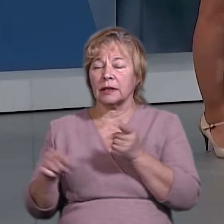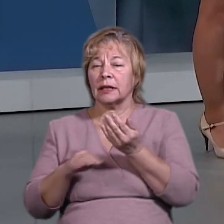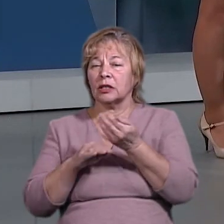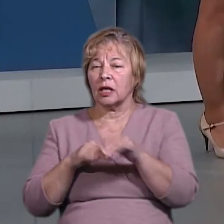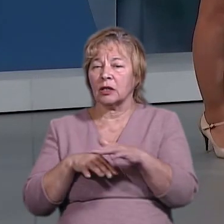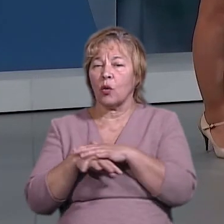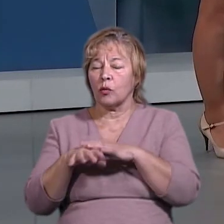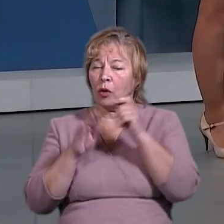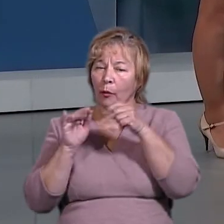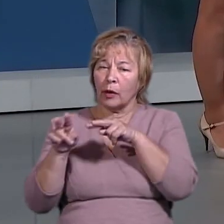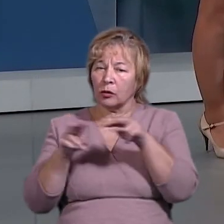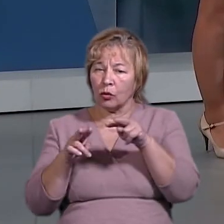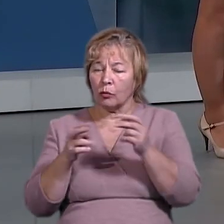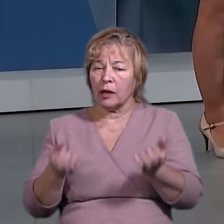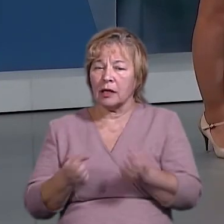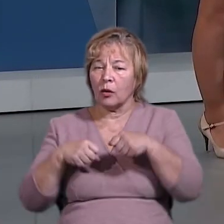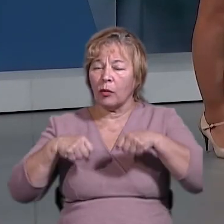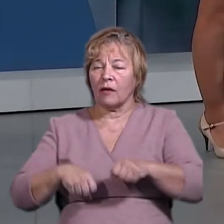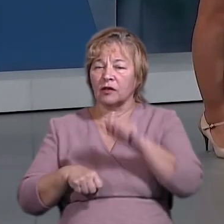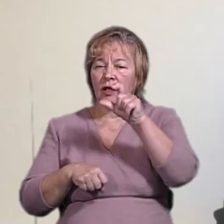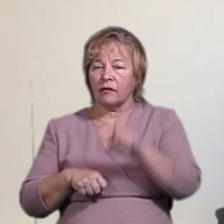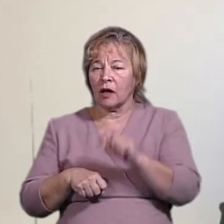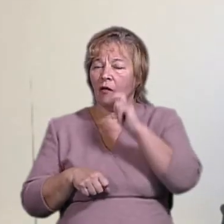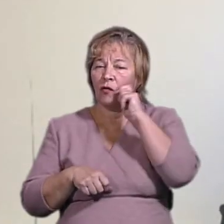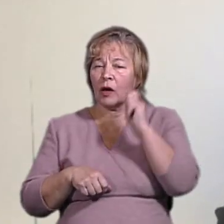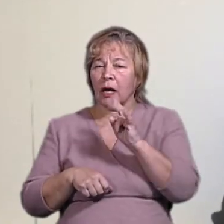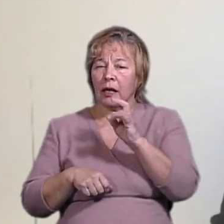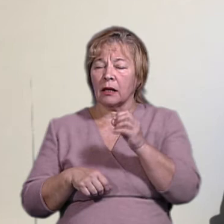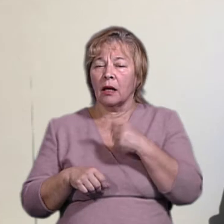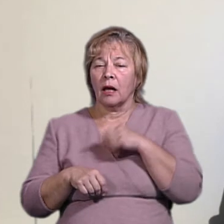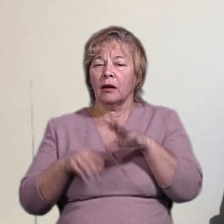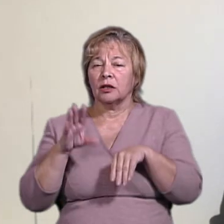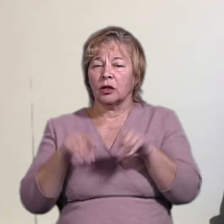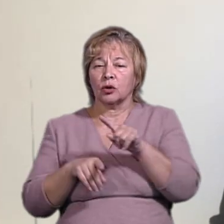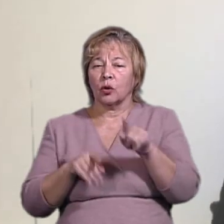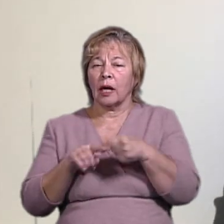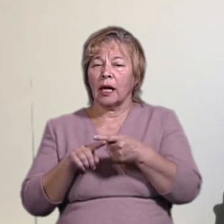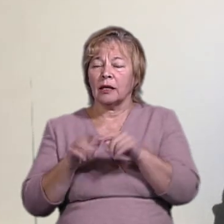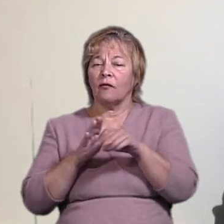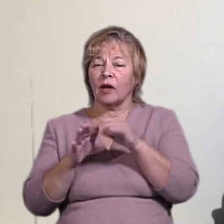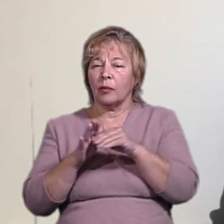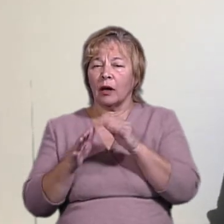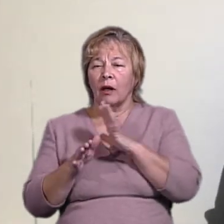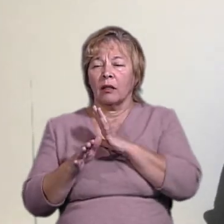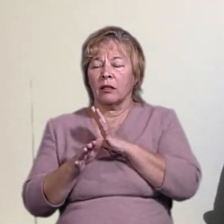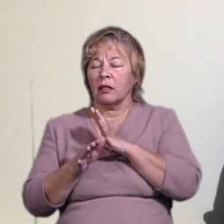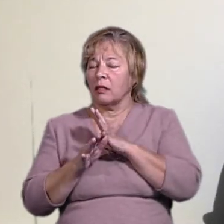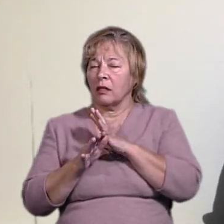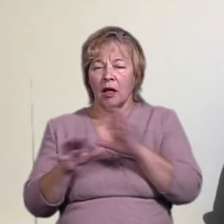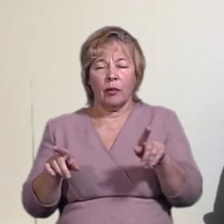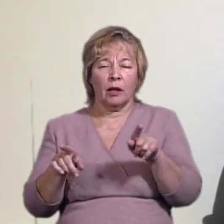загального моніторингу дотримання прав людини в країні. Відповідно, я вважаю, що ці вибори не були доволі таки